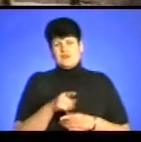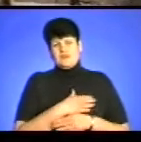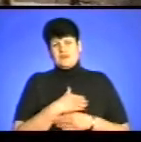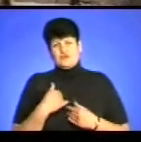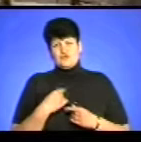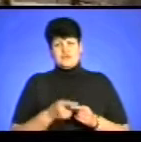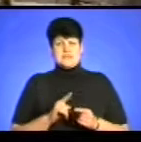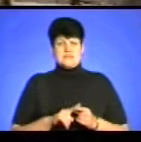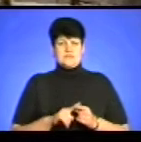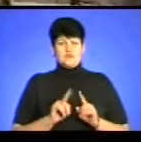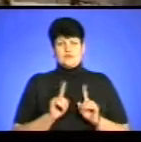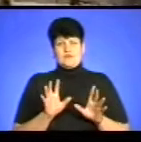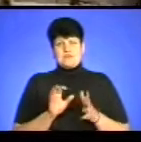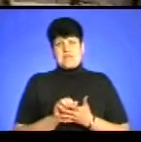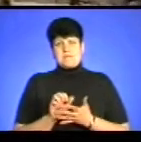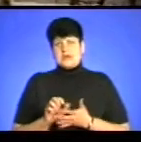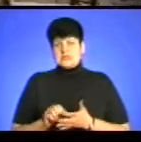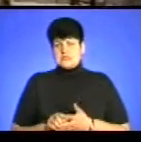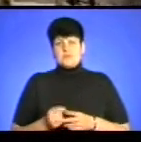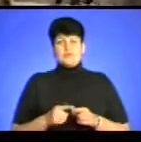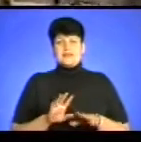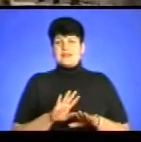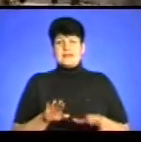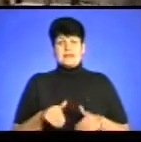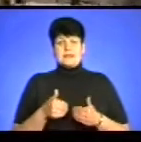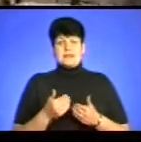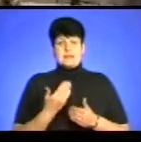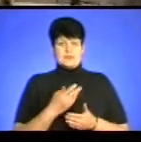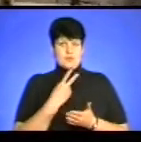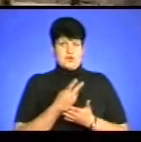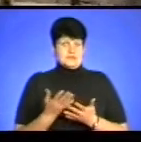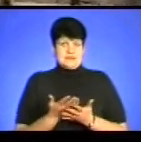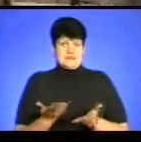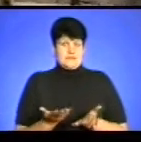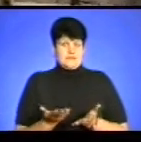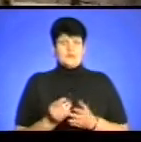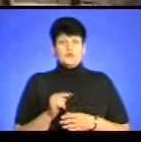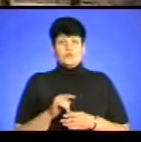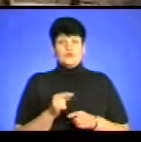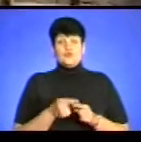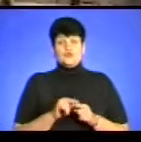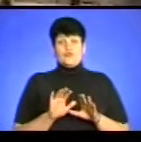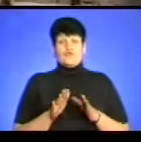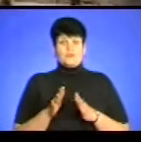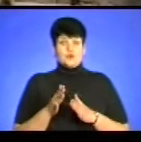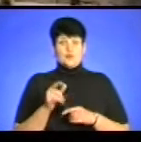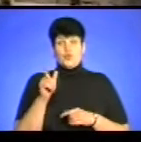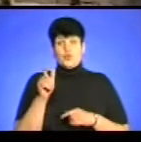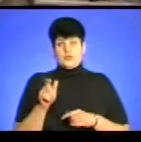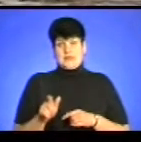хочуть особливо цим займатися, оскільки це не дає їм якихось показників. І в такому випадку просто сама людина вже,